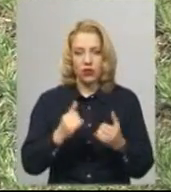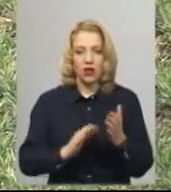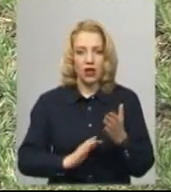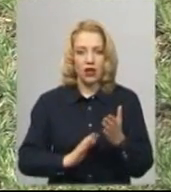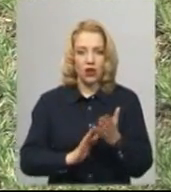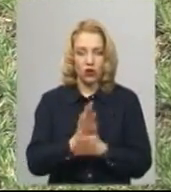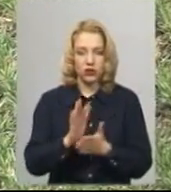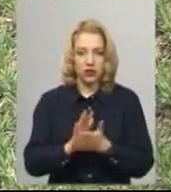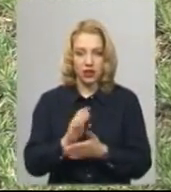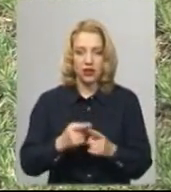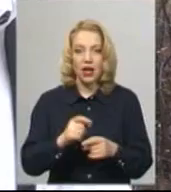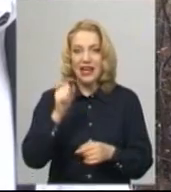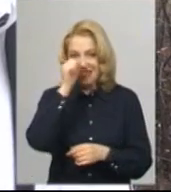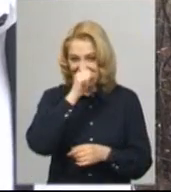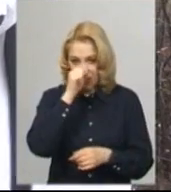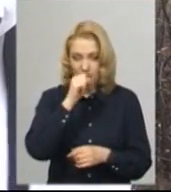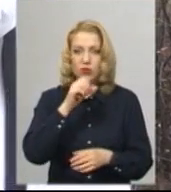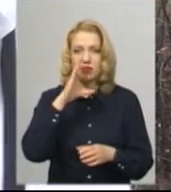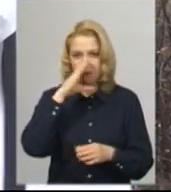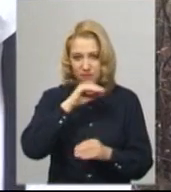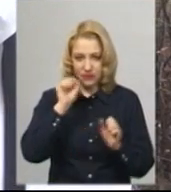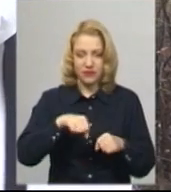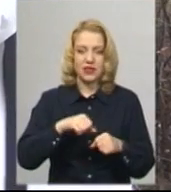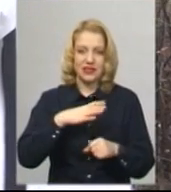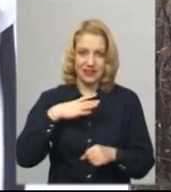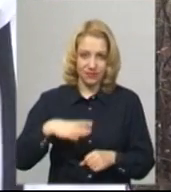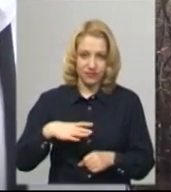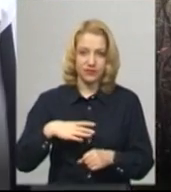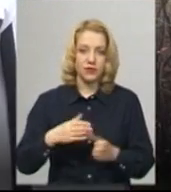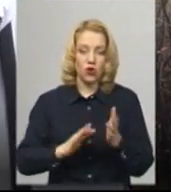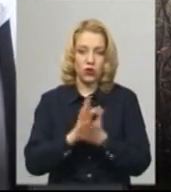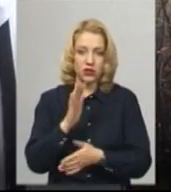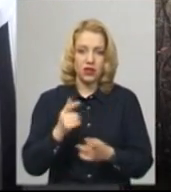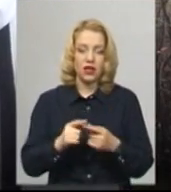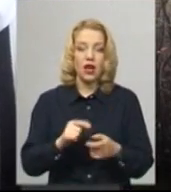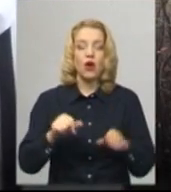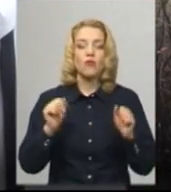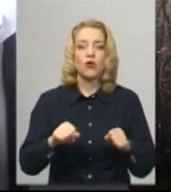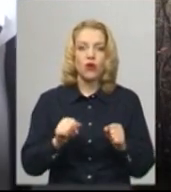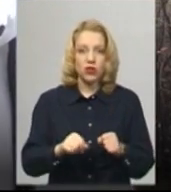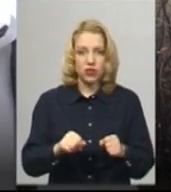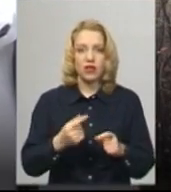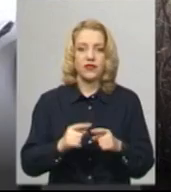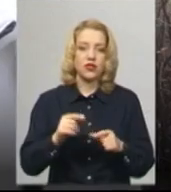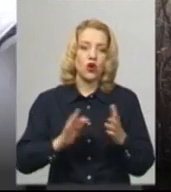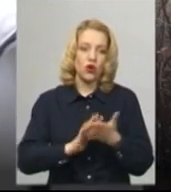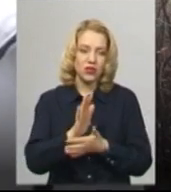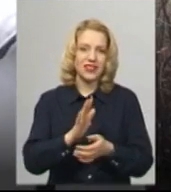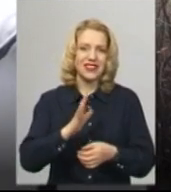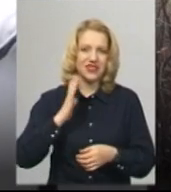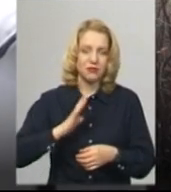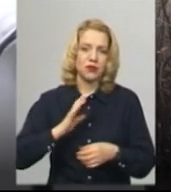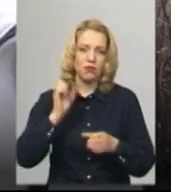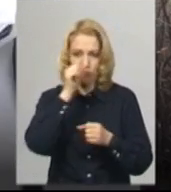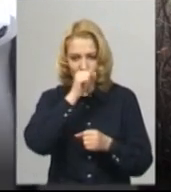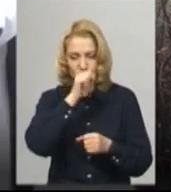можуть трапитися навесні, озимина витримає. Можливість рослин виносити морози досить висока, і вони